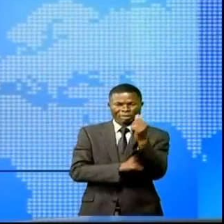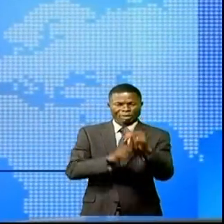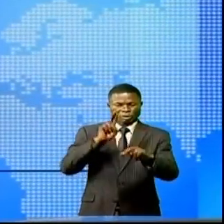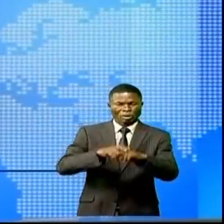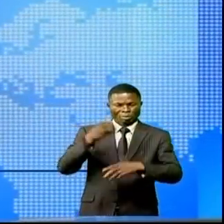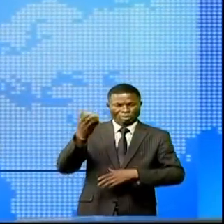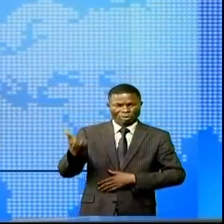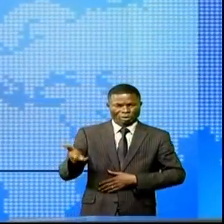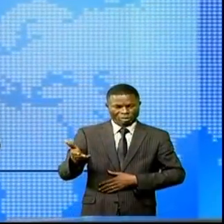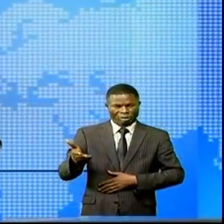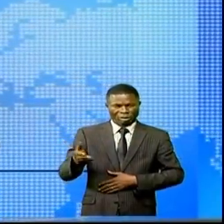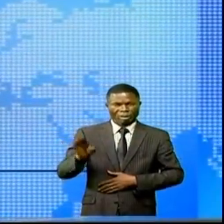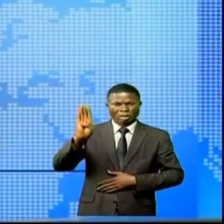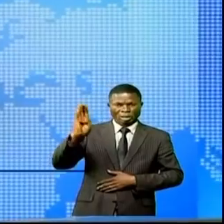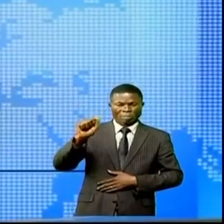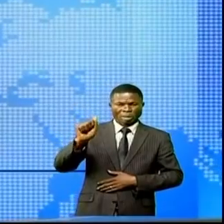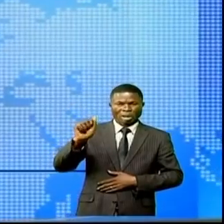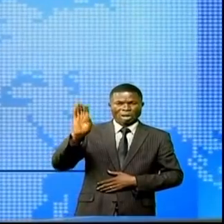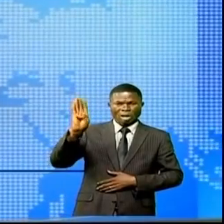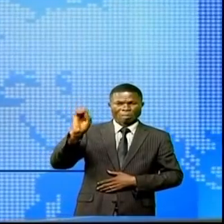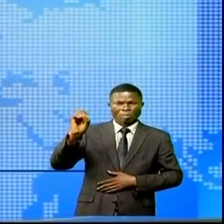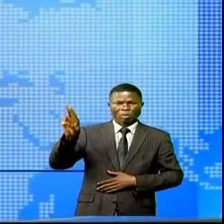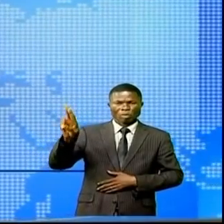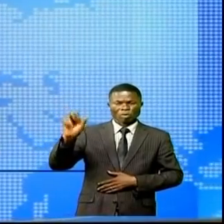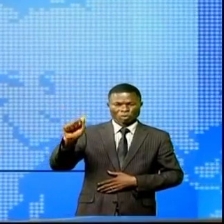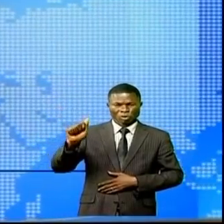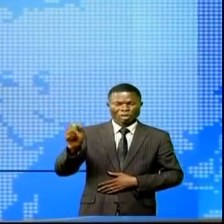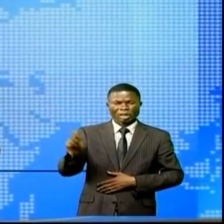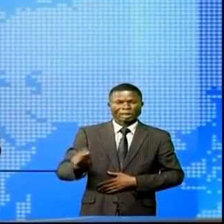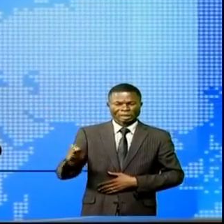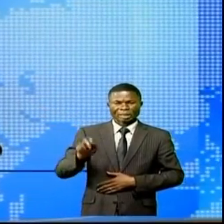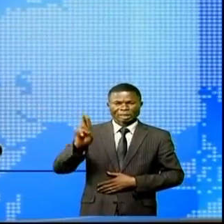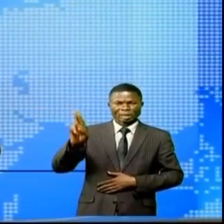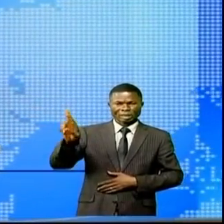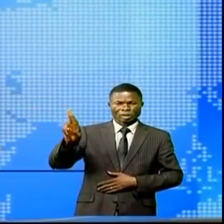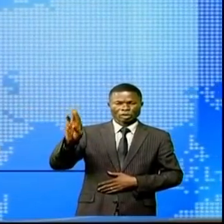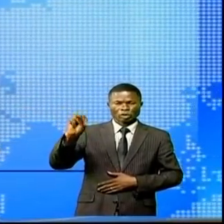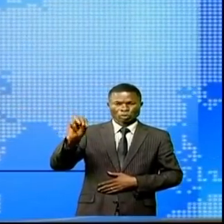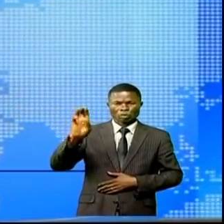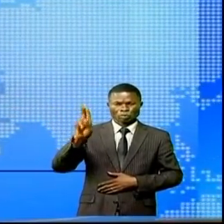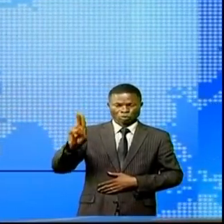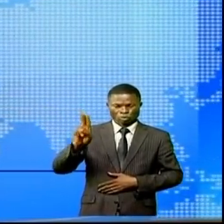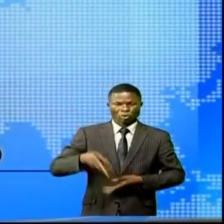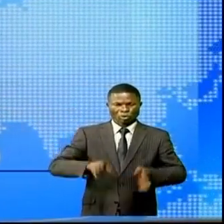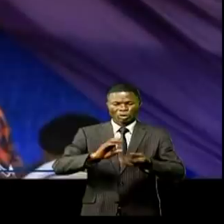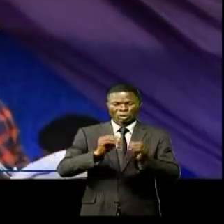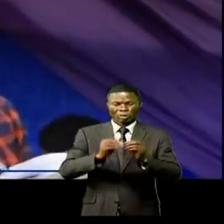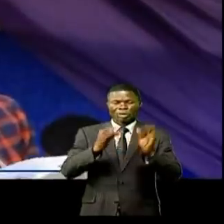la chefferie de Baboa en territoire d'Irumo sur la RN27.